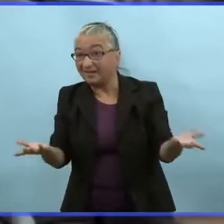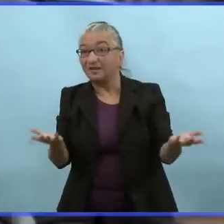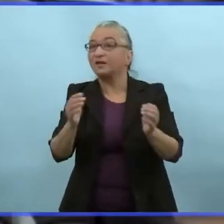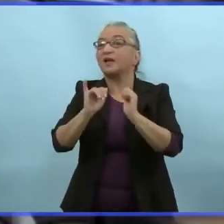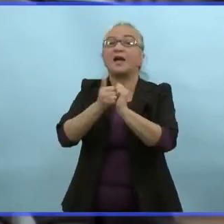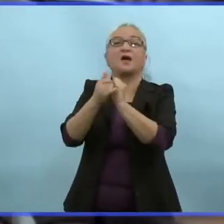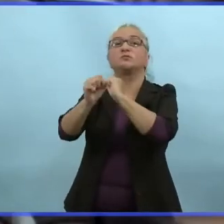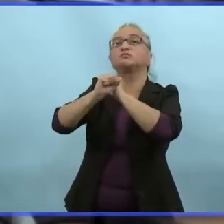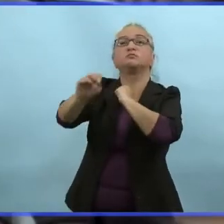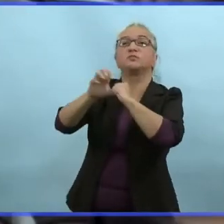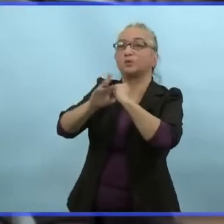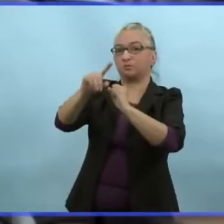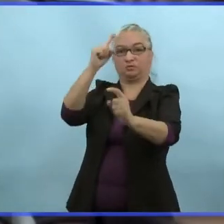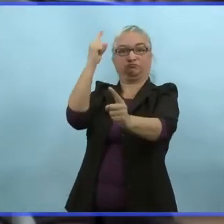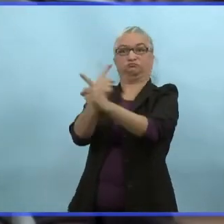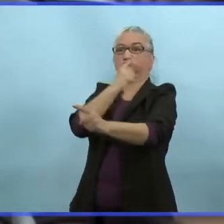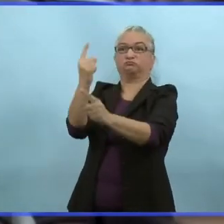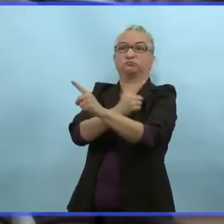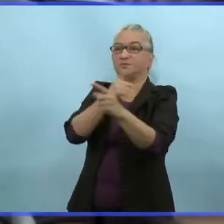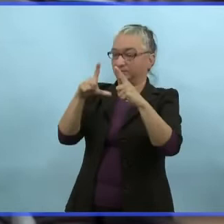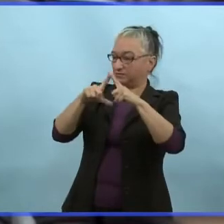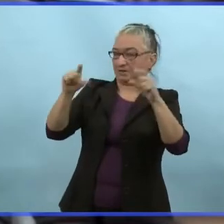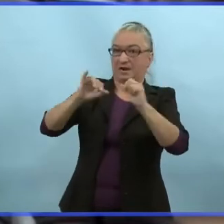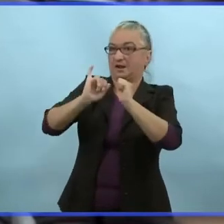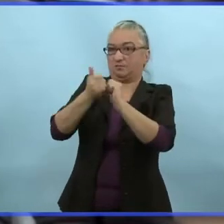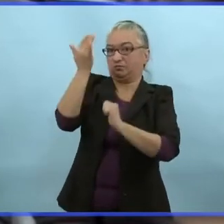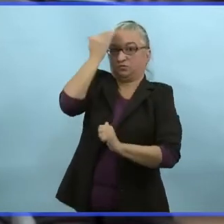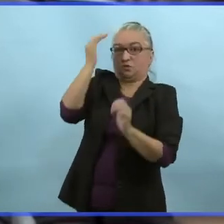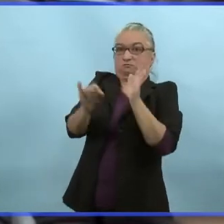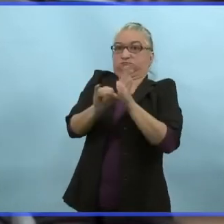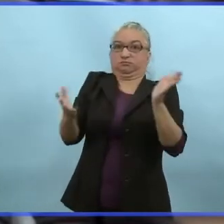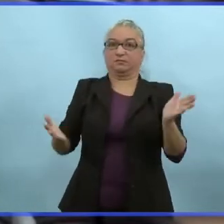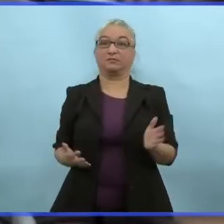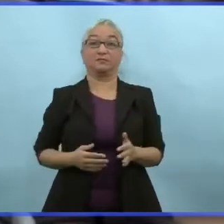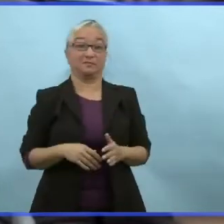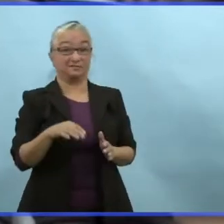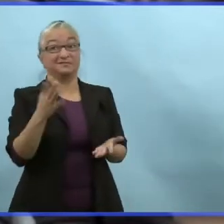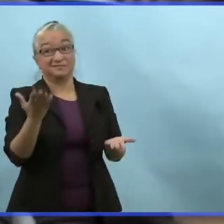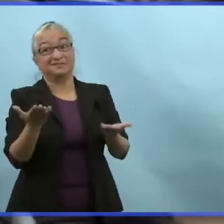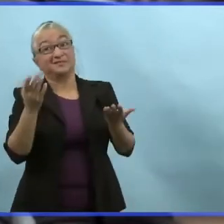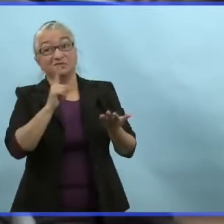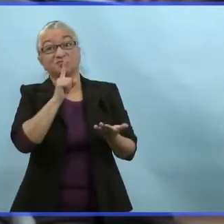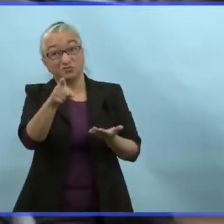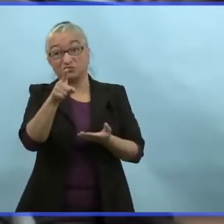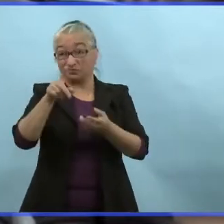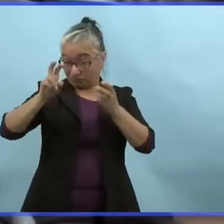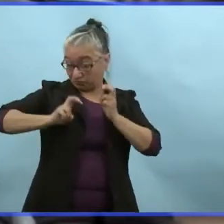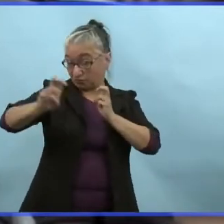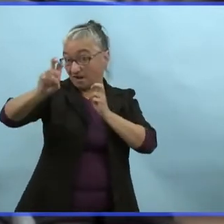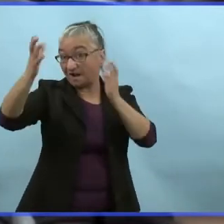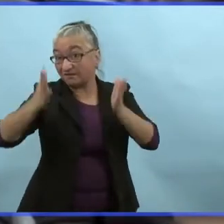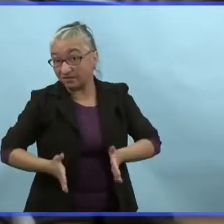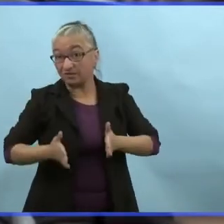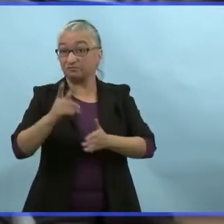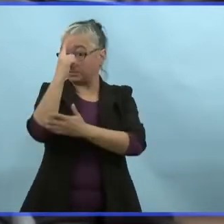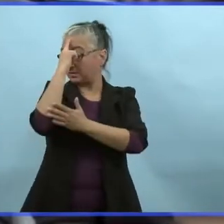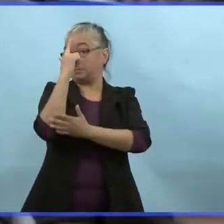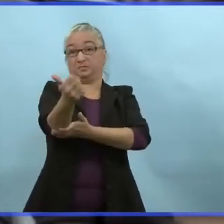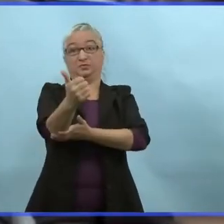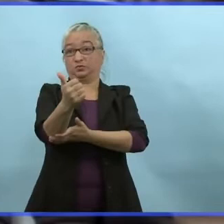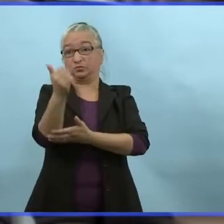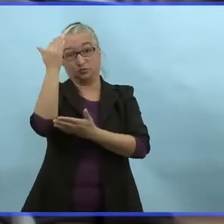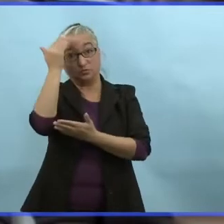saison de Noël ? En tant que voyageurs, c'est à vous qu'encombe la responsabilité d'avoir les documents